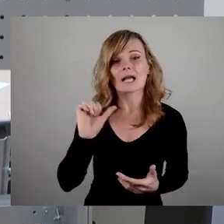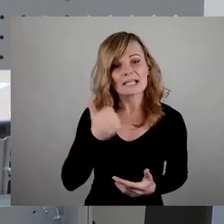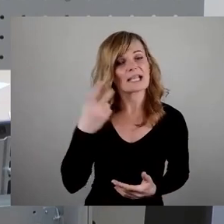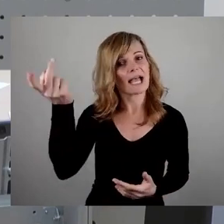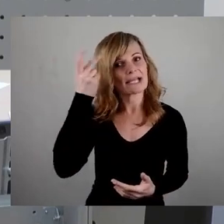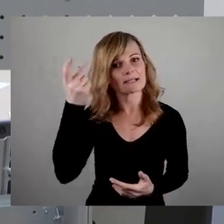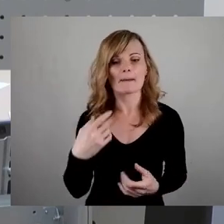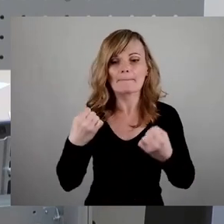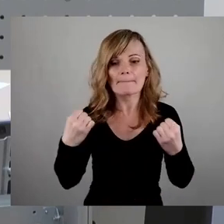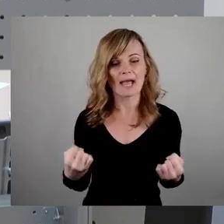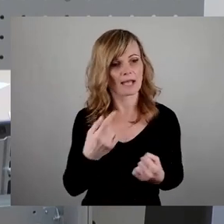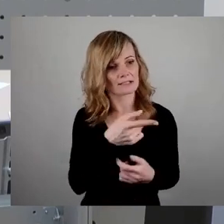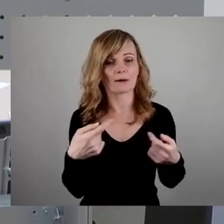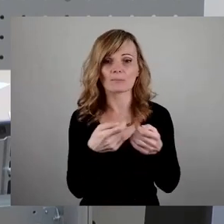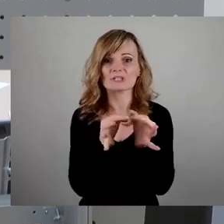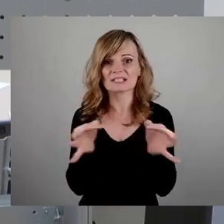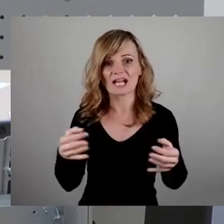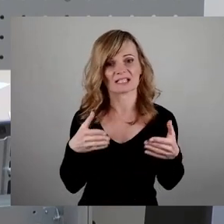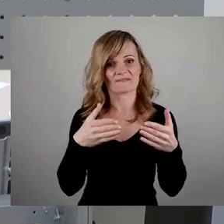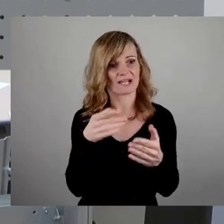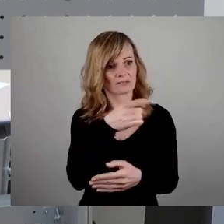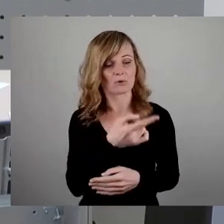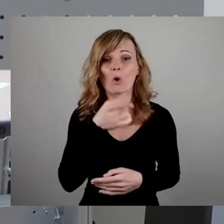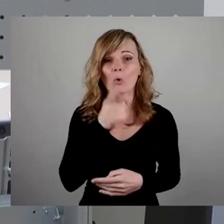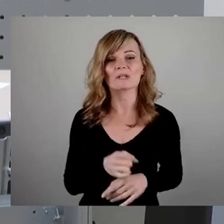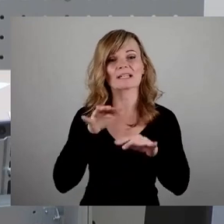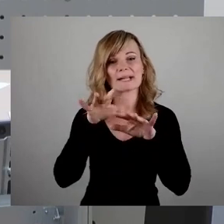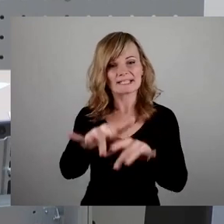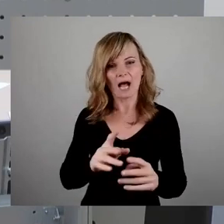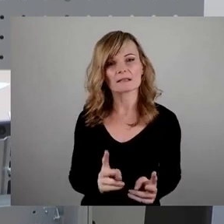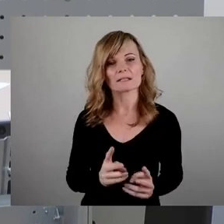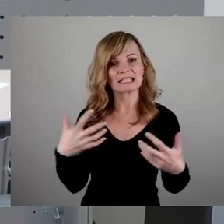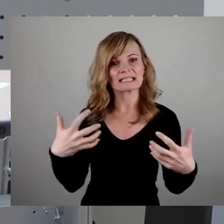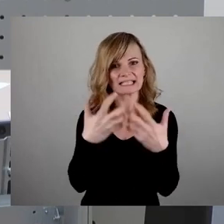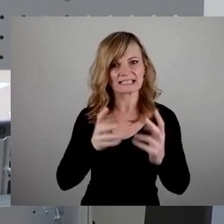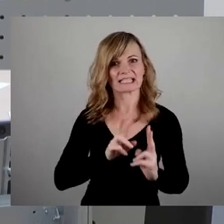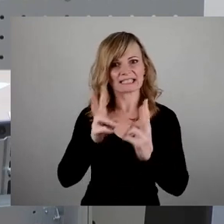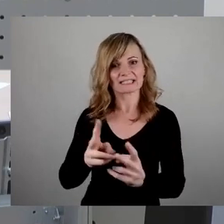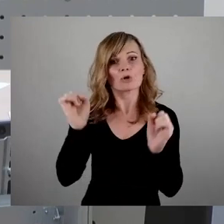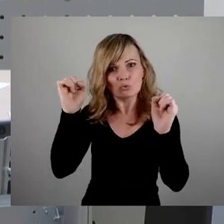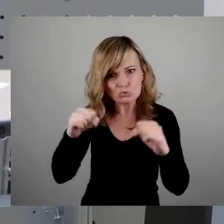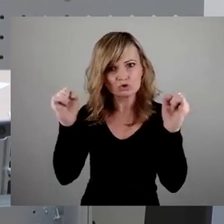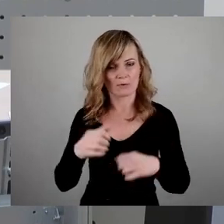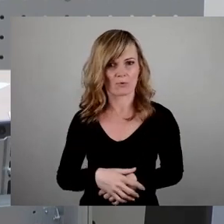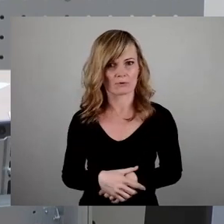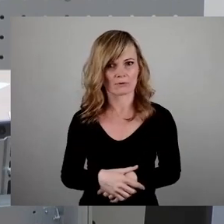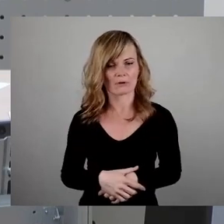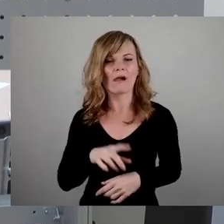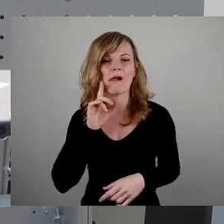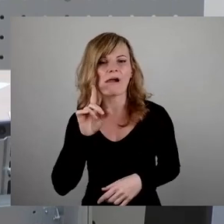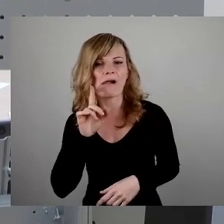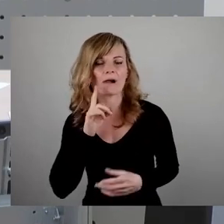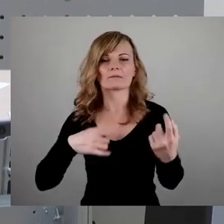Mehrheit Ihrer Bundestagsfraktion den 100 Milliarden Kriegskrediten zugestimmt hat. Wie immer Lug und Trug bei den gesicherten